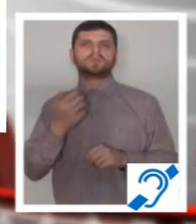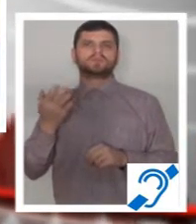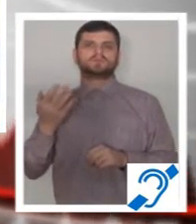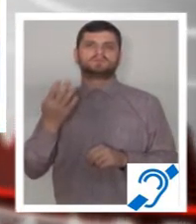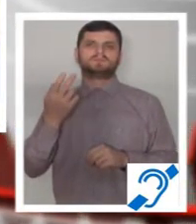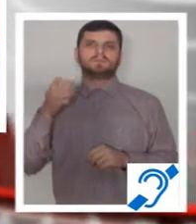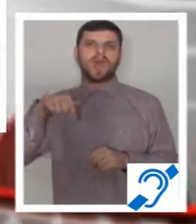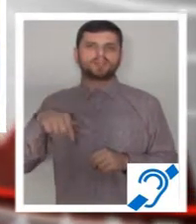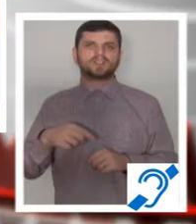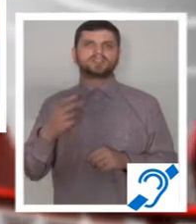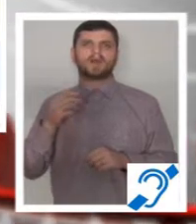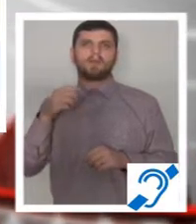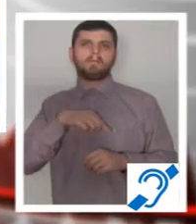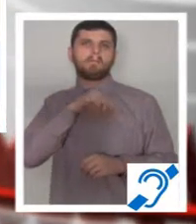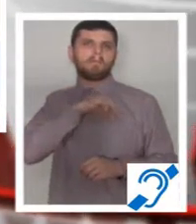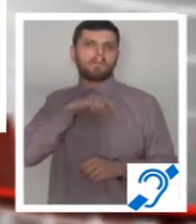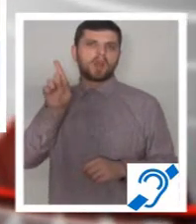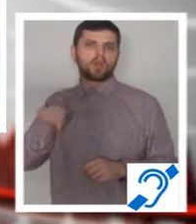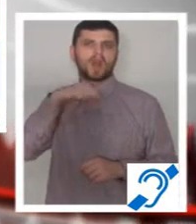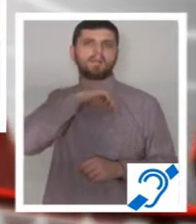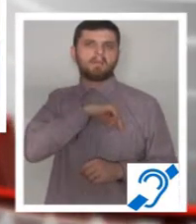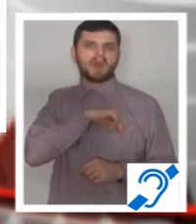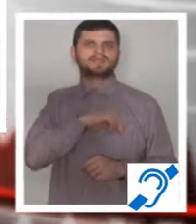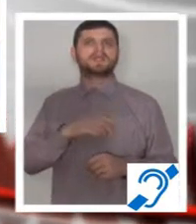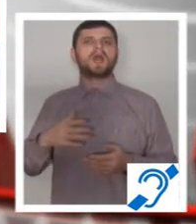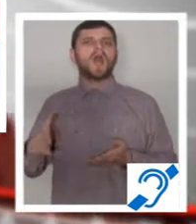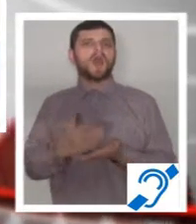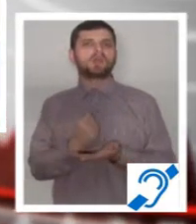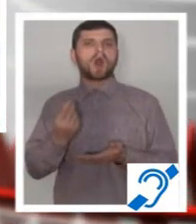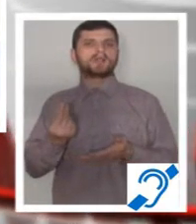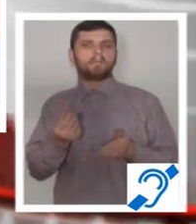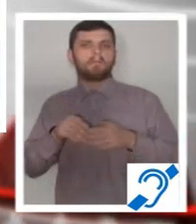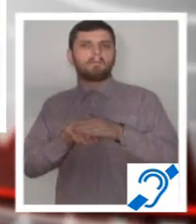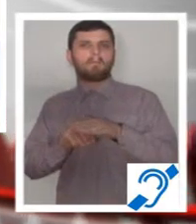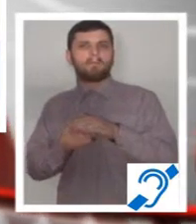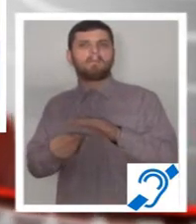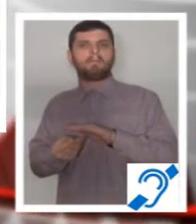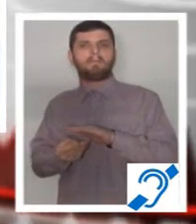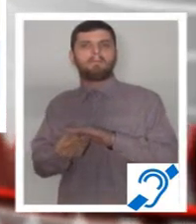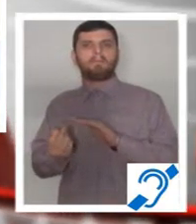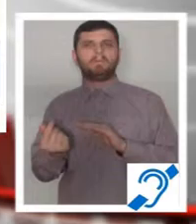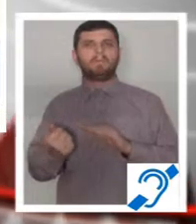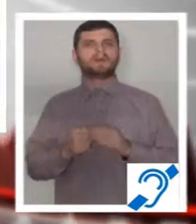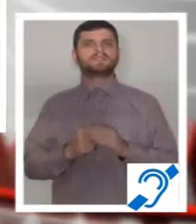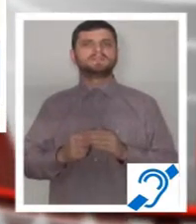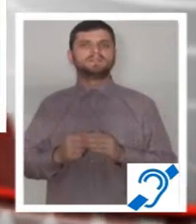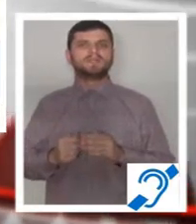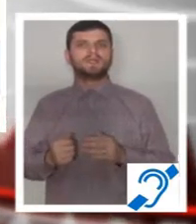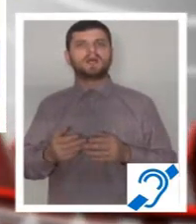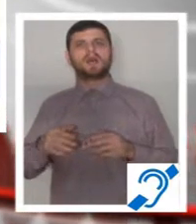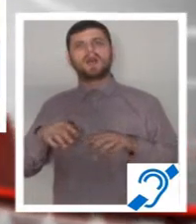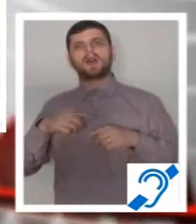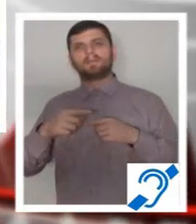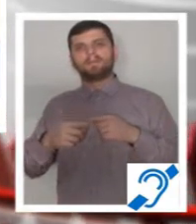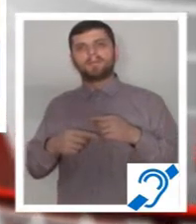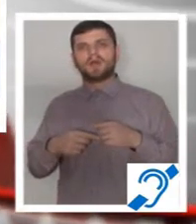inculpata a pretins de la o persoană, martor denunțător, suma totală de 35.000 de lei și a primit prin intermediar ulterior în